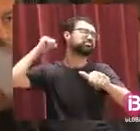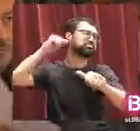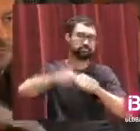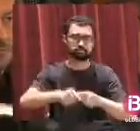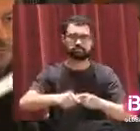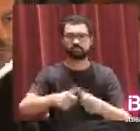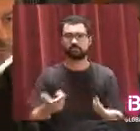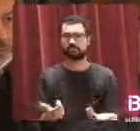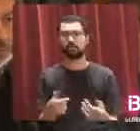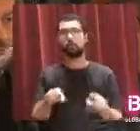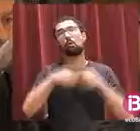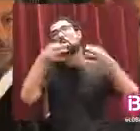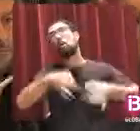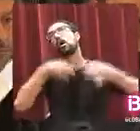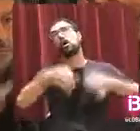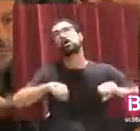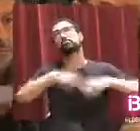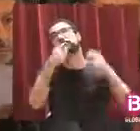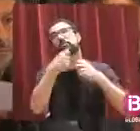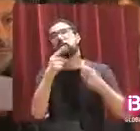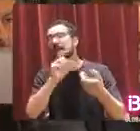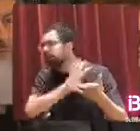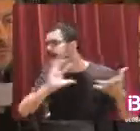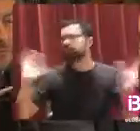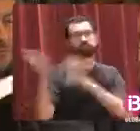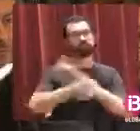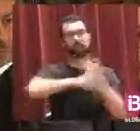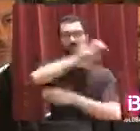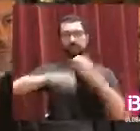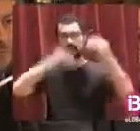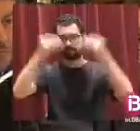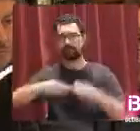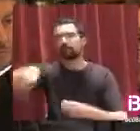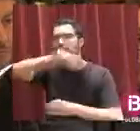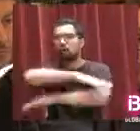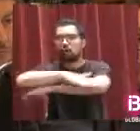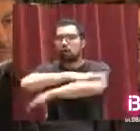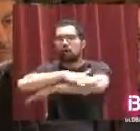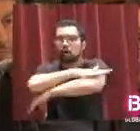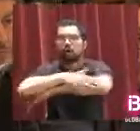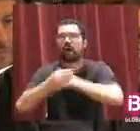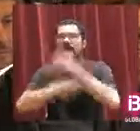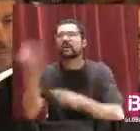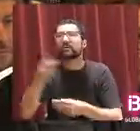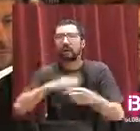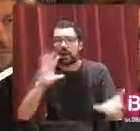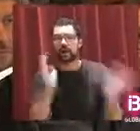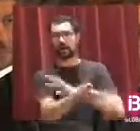per sortir d'aquesta situació i com enfoquen des del seu govern les possibilitats de canvi en aquest sentit.